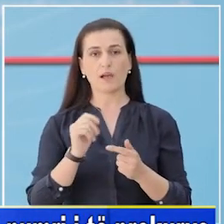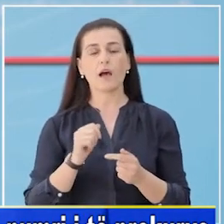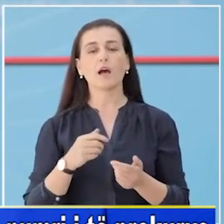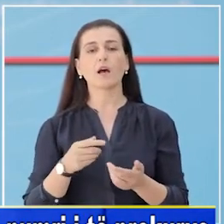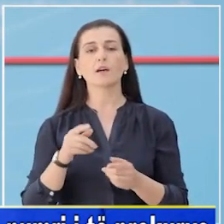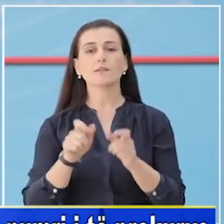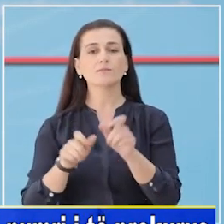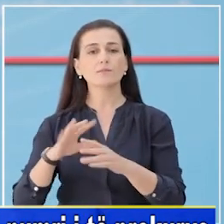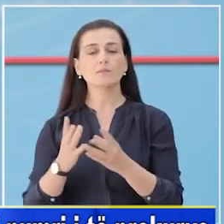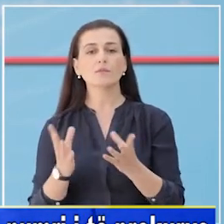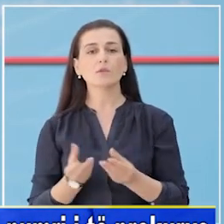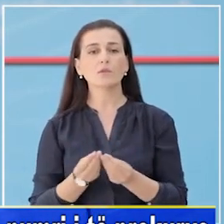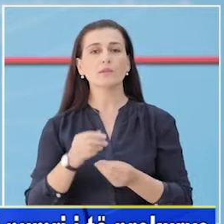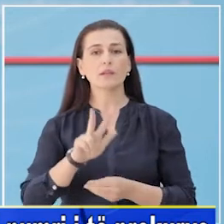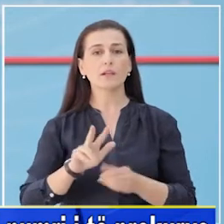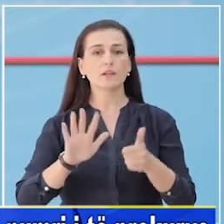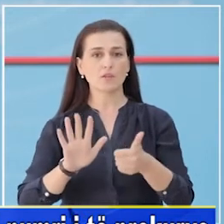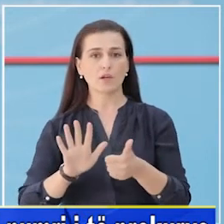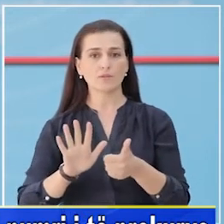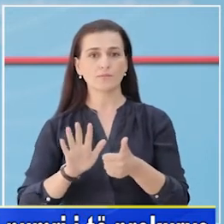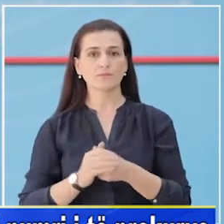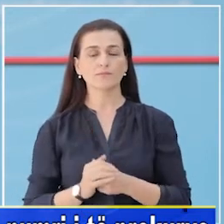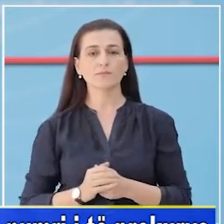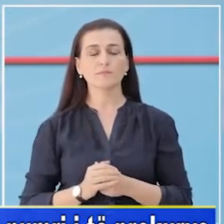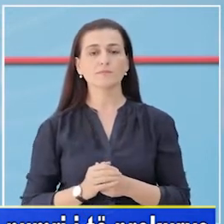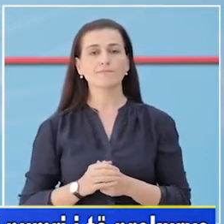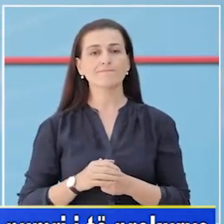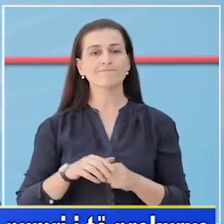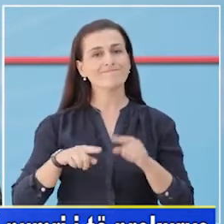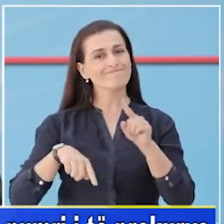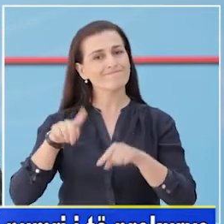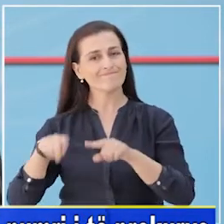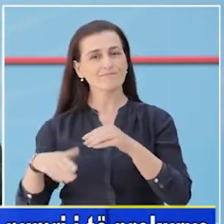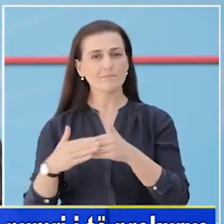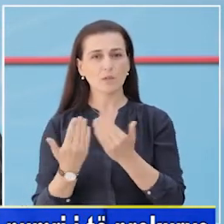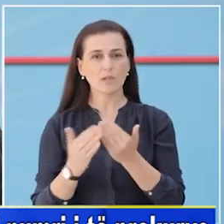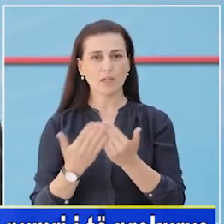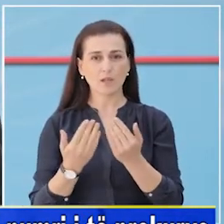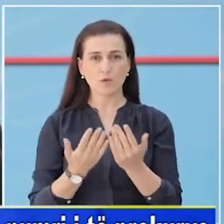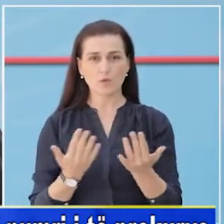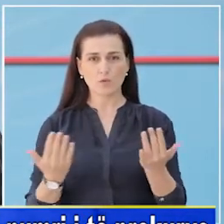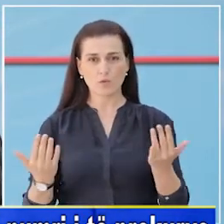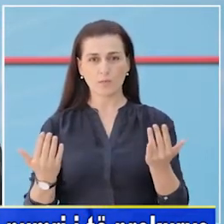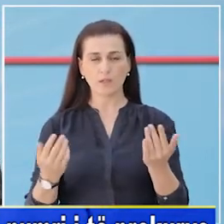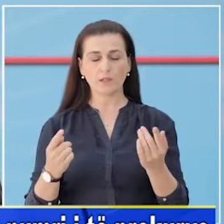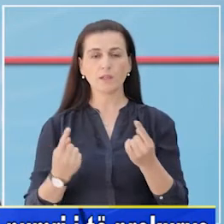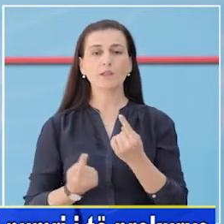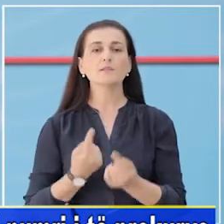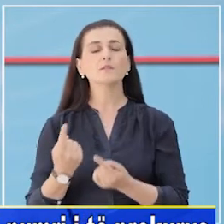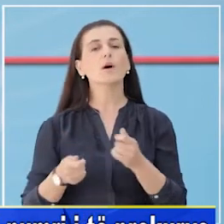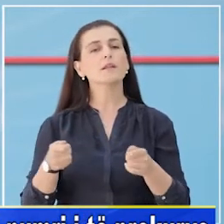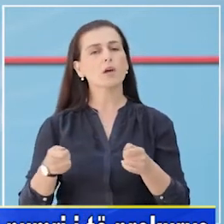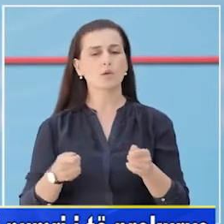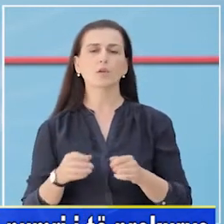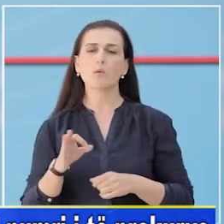po marrin shërbim, aktualisht 36 pacient. Pa mërësish, luhatjeve të të dhënave ditore, situata